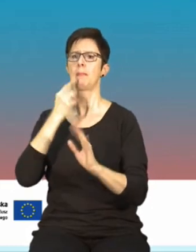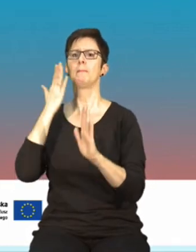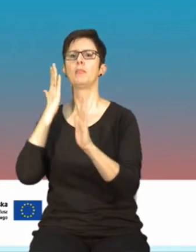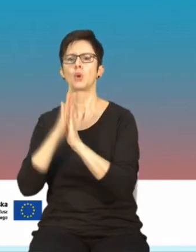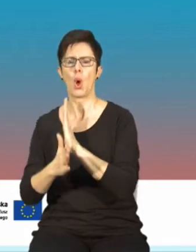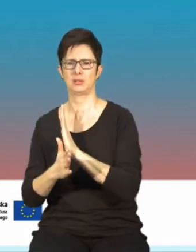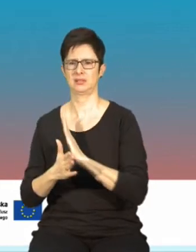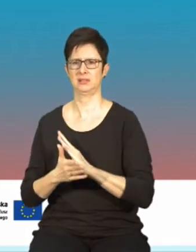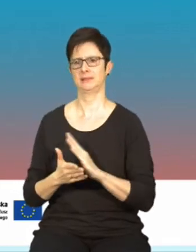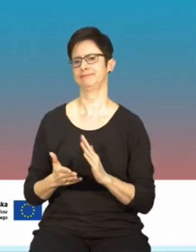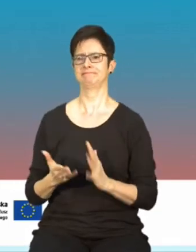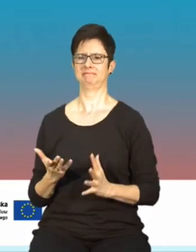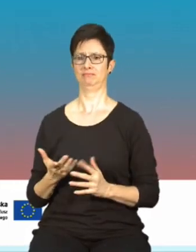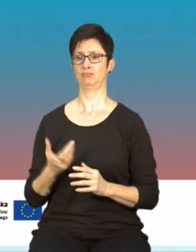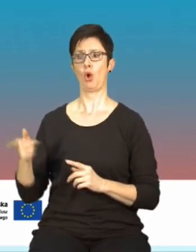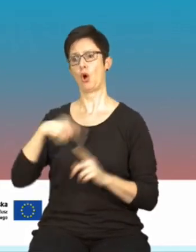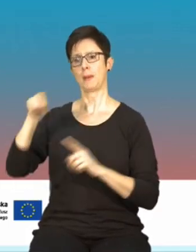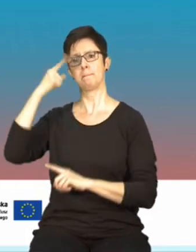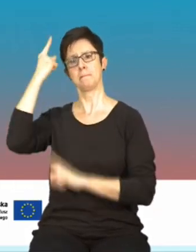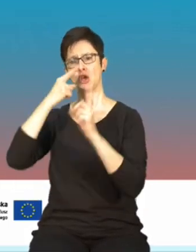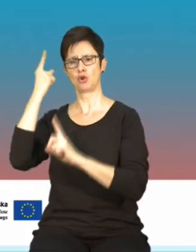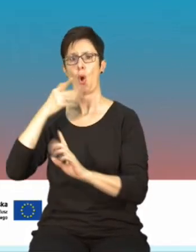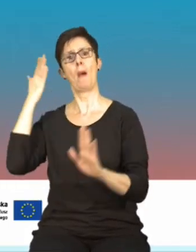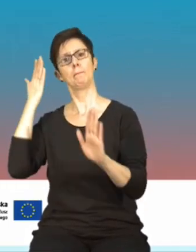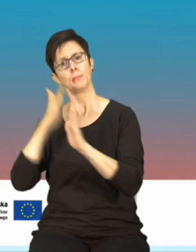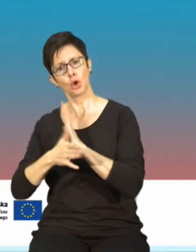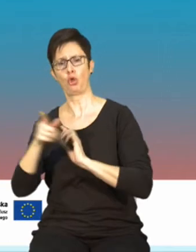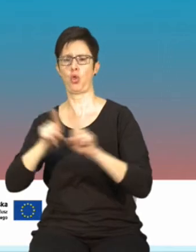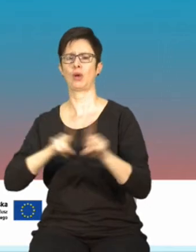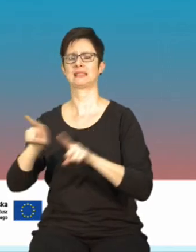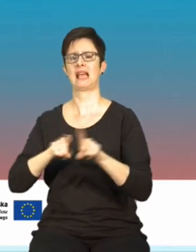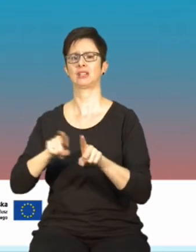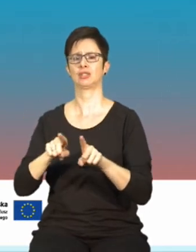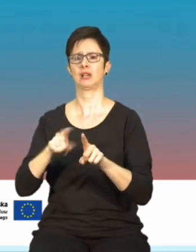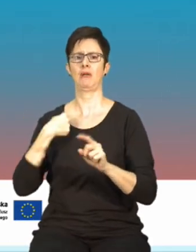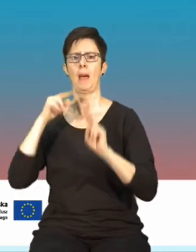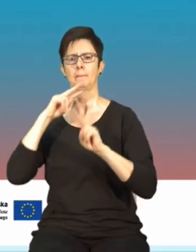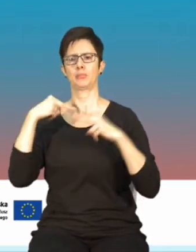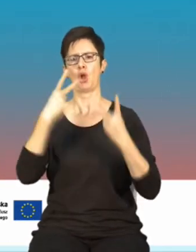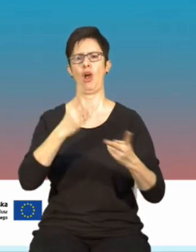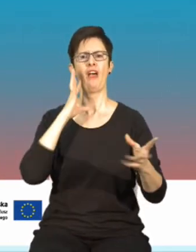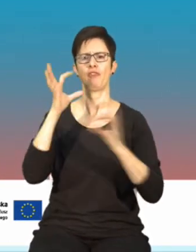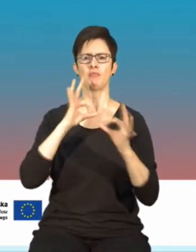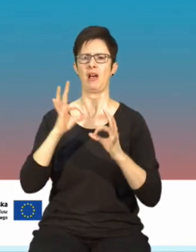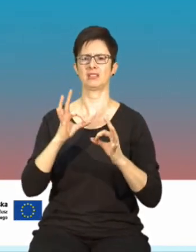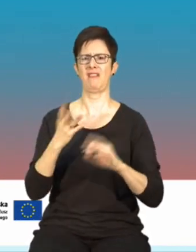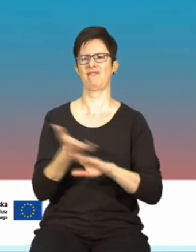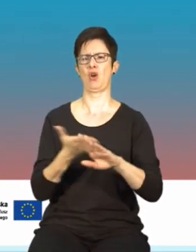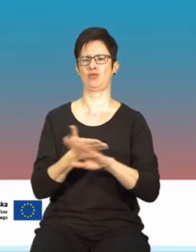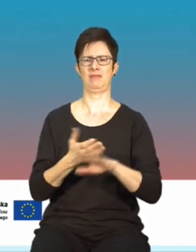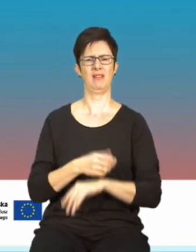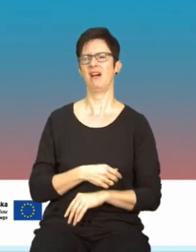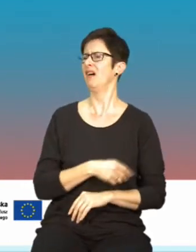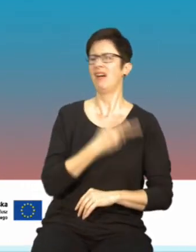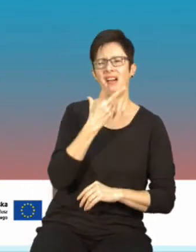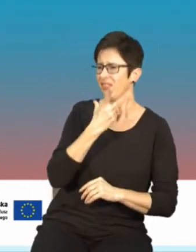przekonania, że uproszczenie jest prawie jednoznaczne z tym, że przekazuje się informację nieprawdziwą. Nie, tak nie